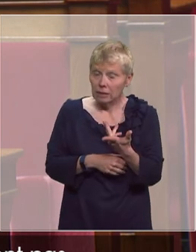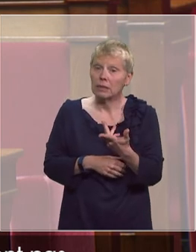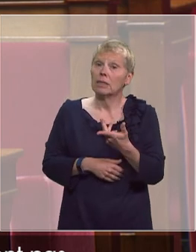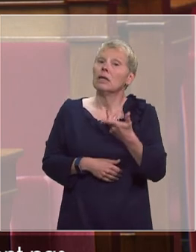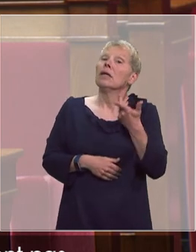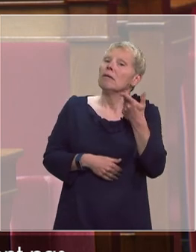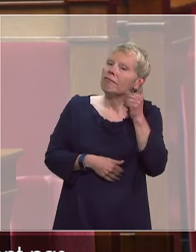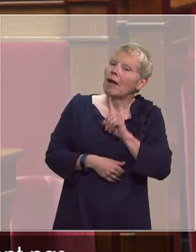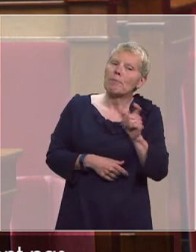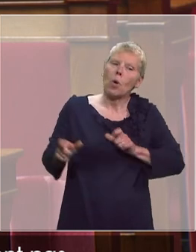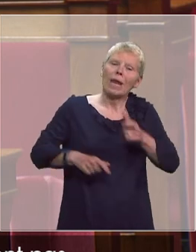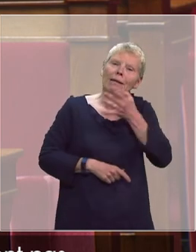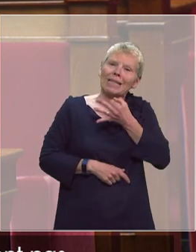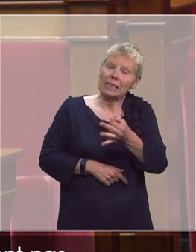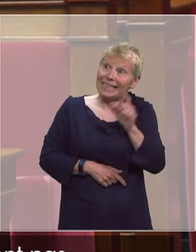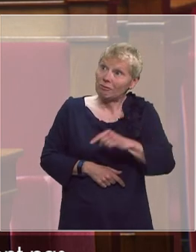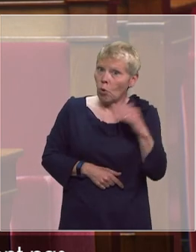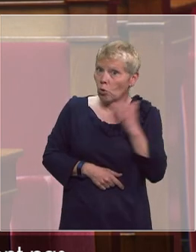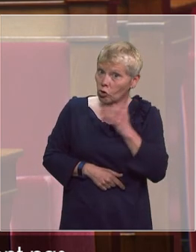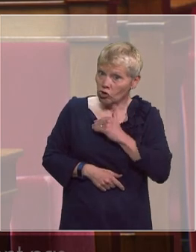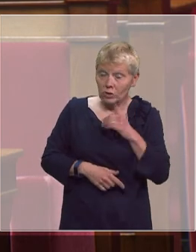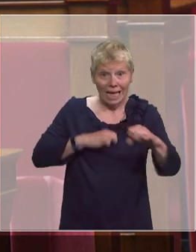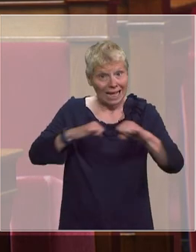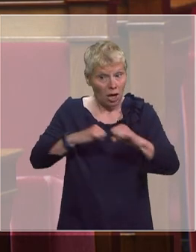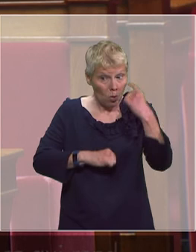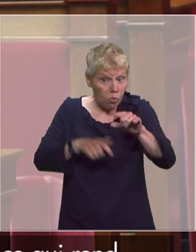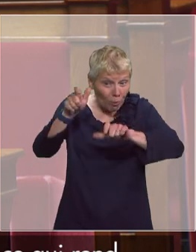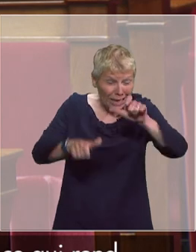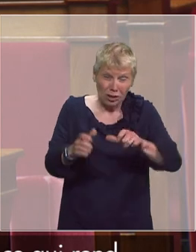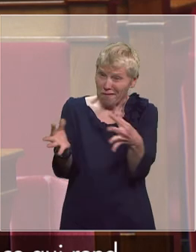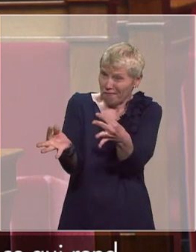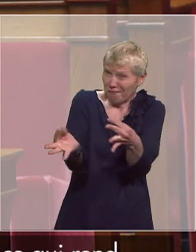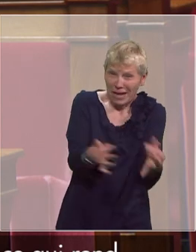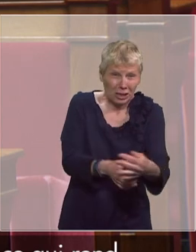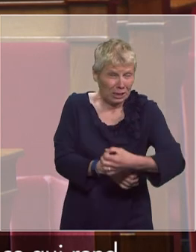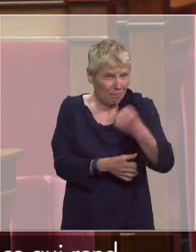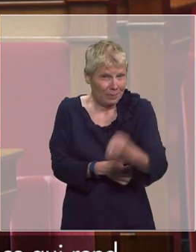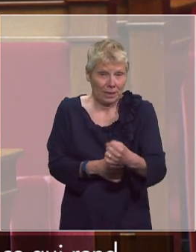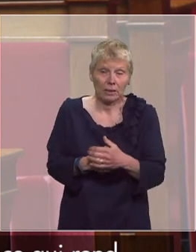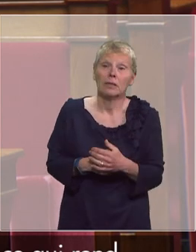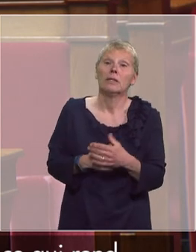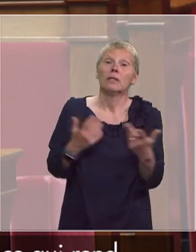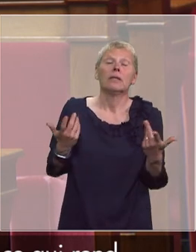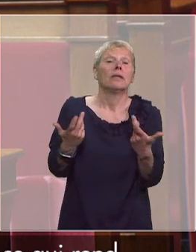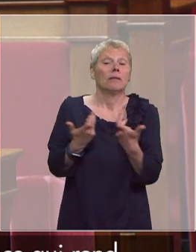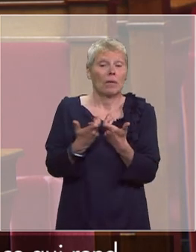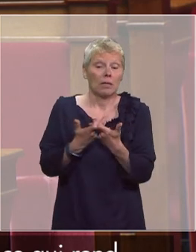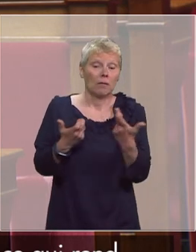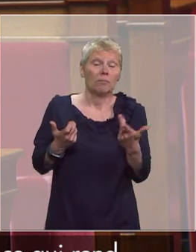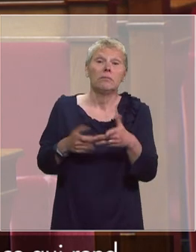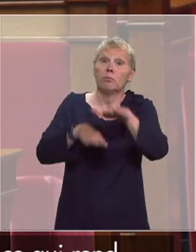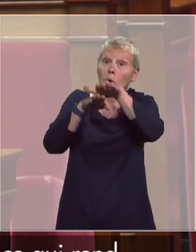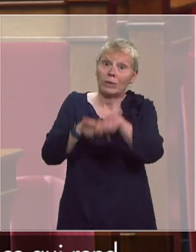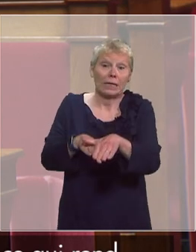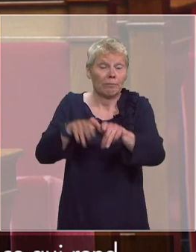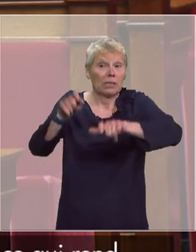Lazare souhaite insister sur l'urgence de renforcer notre action à destination des plus démunis et pour reprendre les mots des ministres, la protection